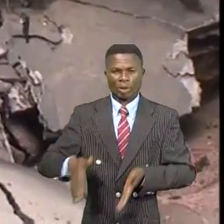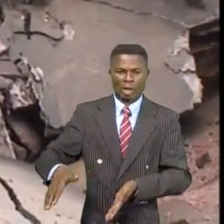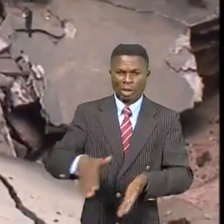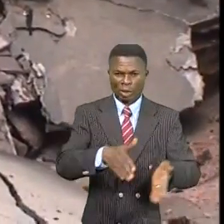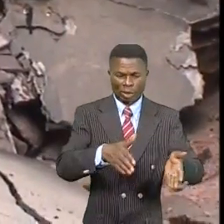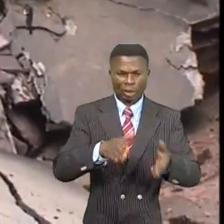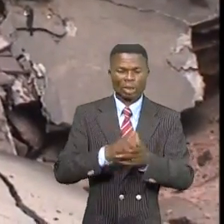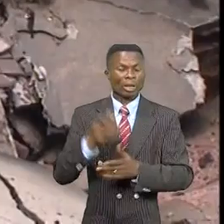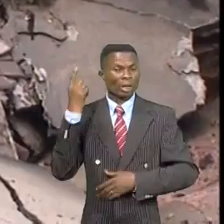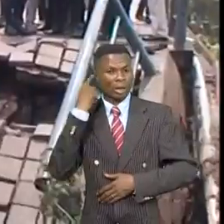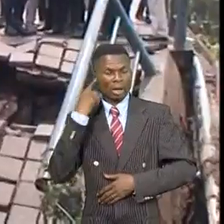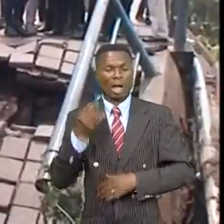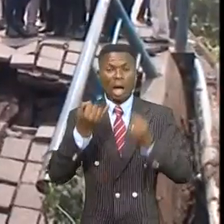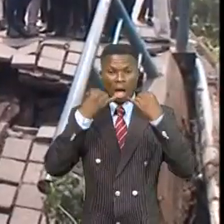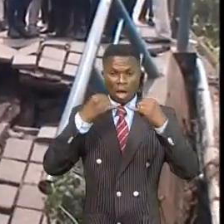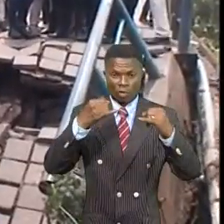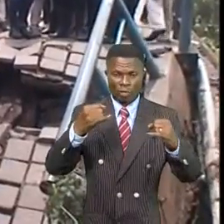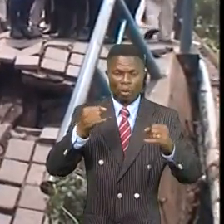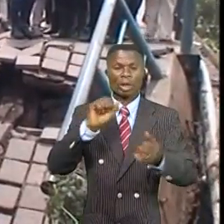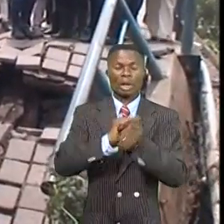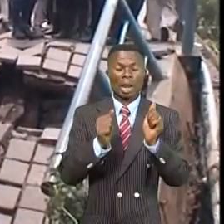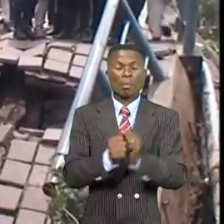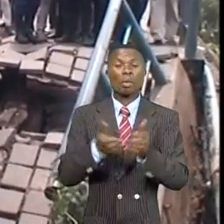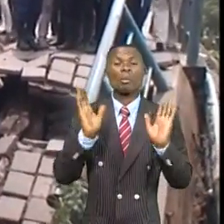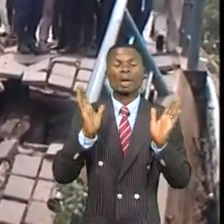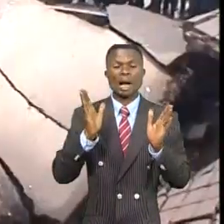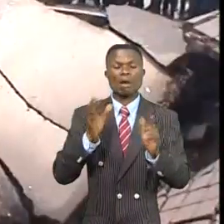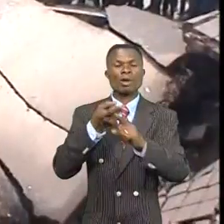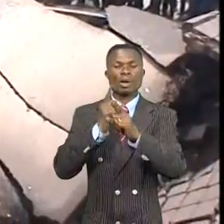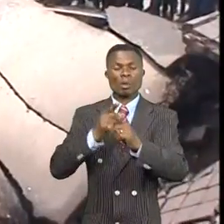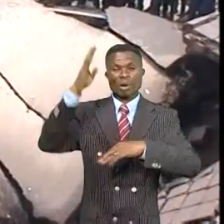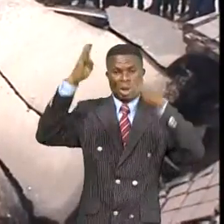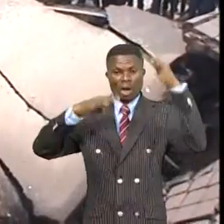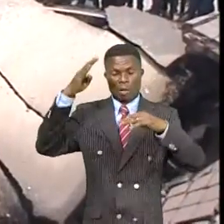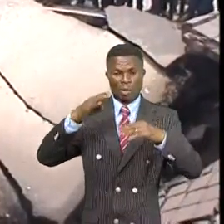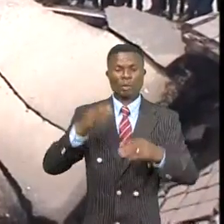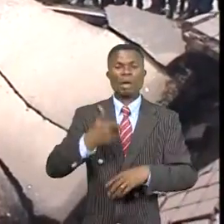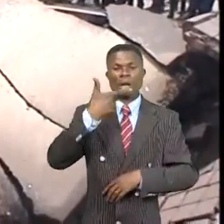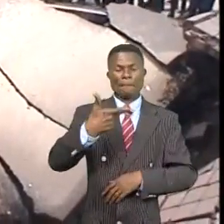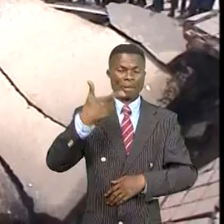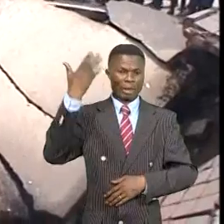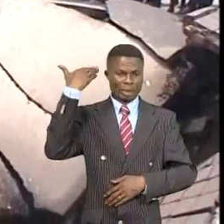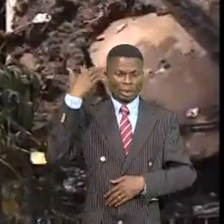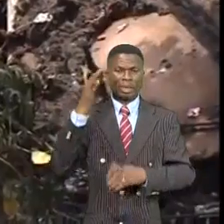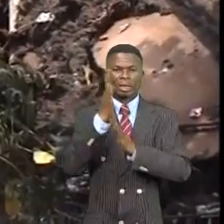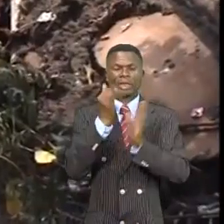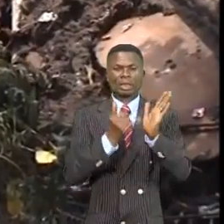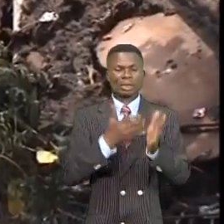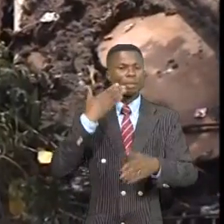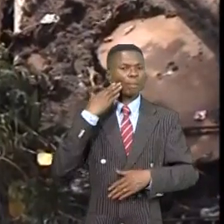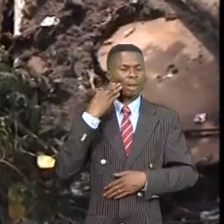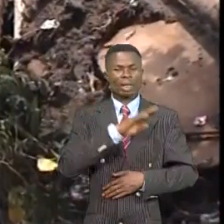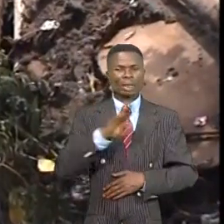avoir appris la nouvelle sur les dégâts enregistrés par la pluie qui s'est abattue le mardi 16 mars